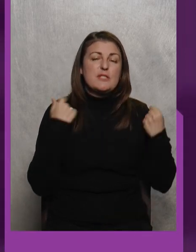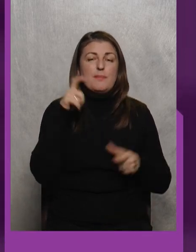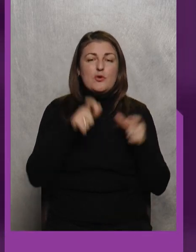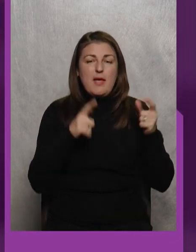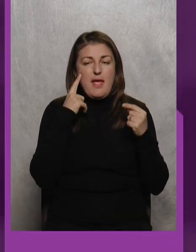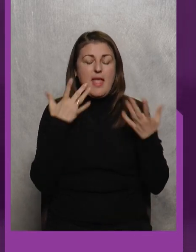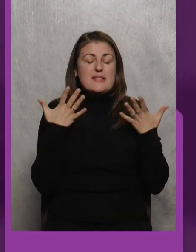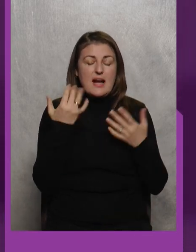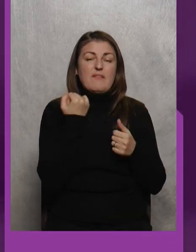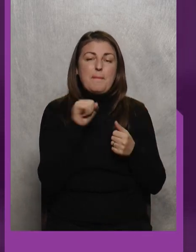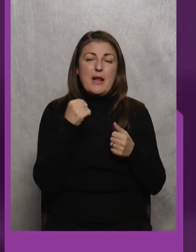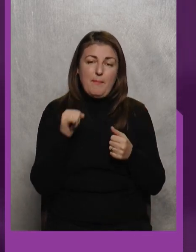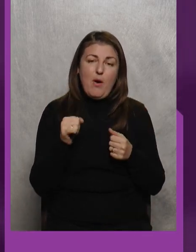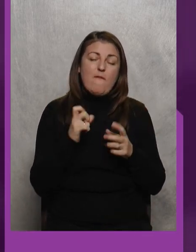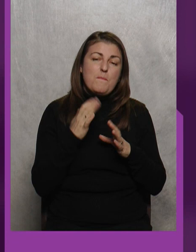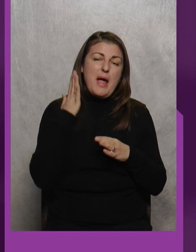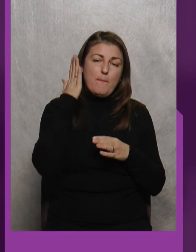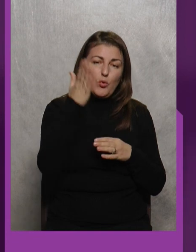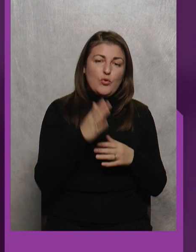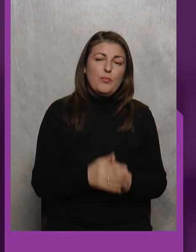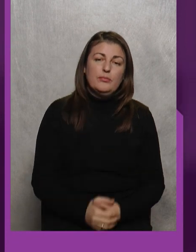Яскравих перемог в майбутньому